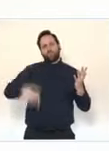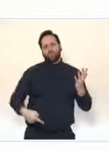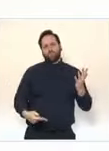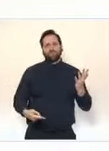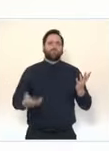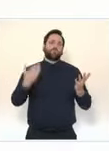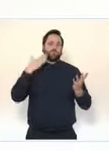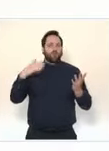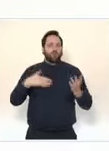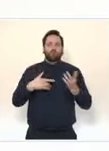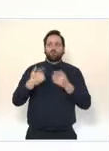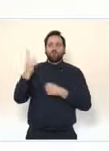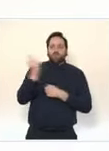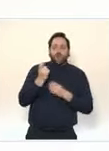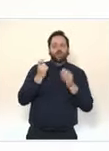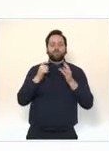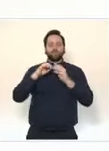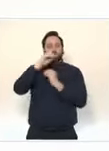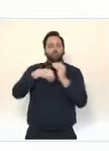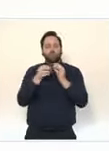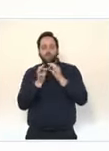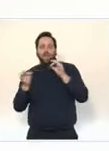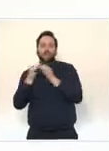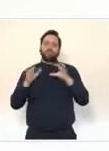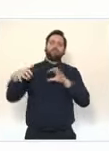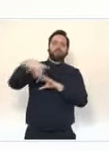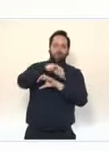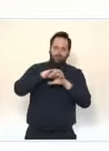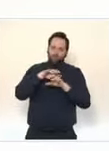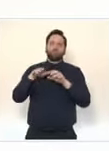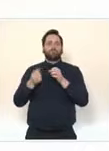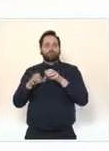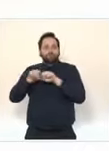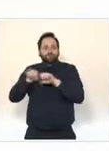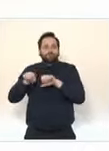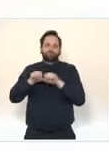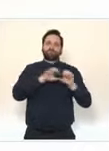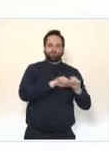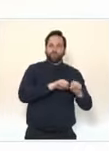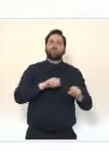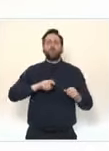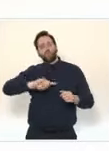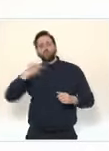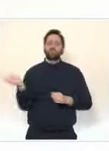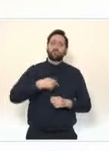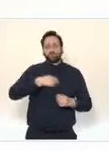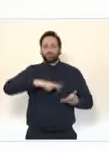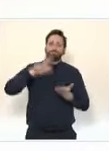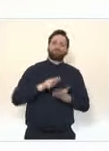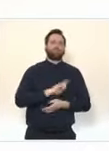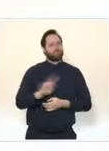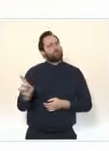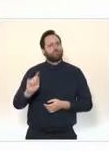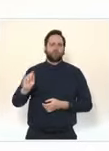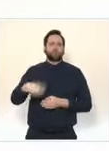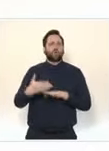Seul un petit nombre ont été autorisés en France et en Europe, sur la base d'une évaluation et d'un suivi rigoureux qui nous